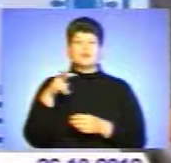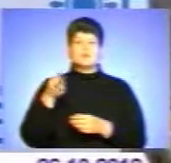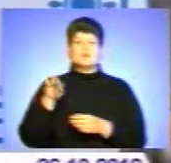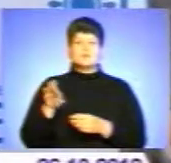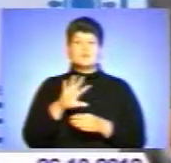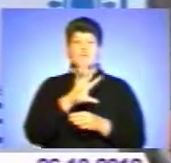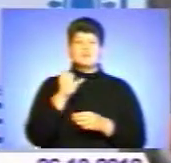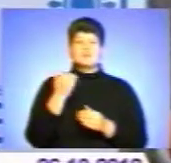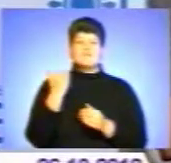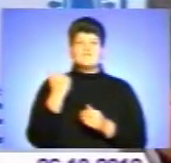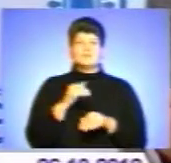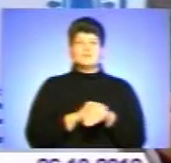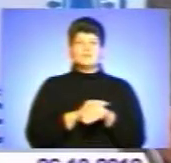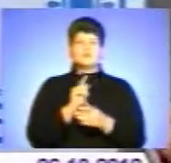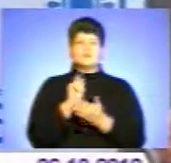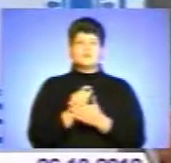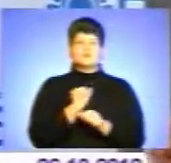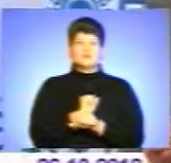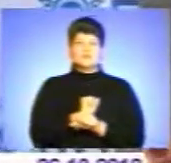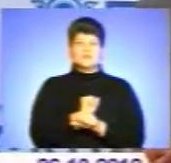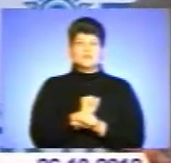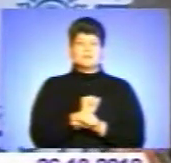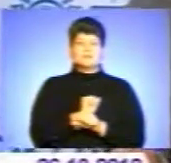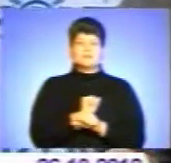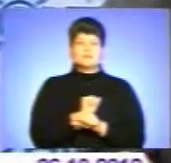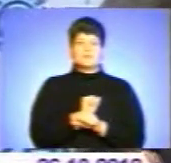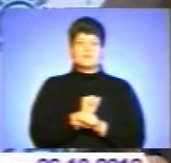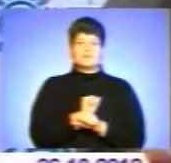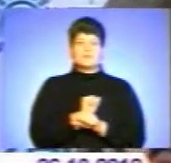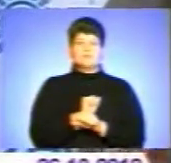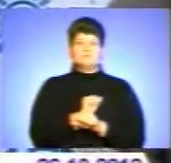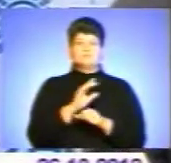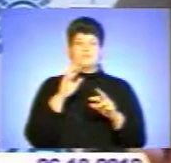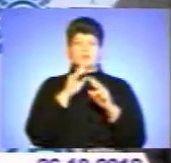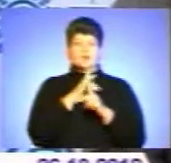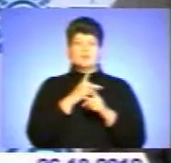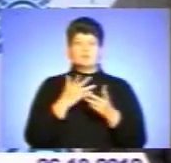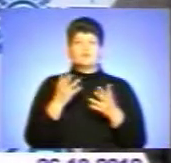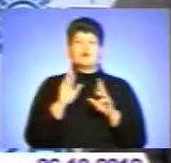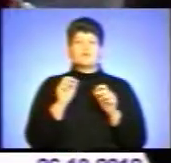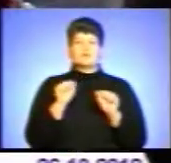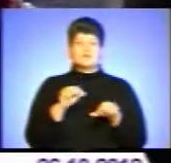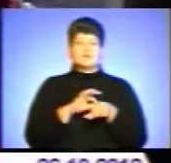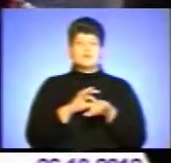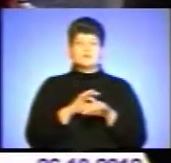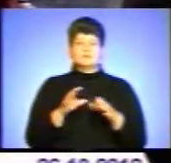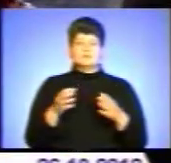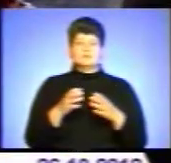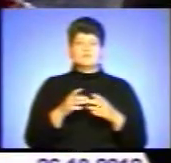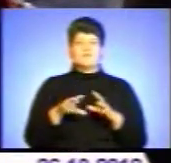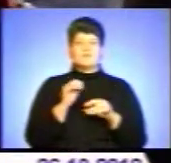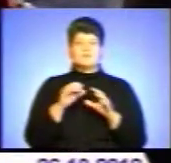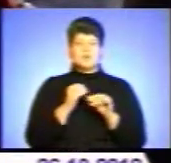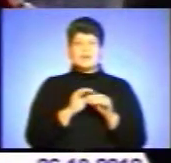вся ваша благодійність повинна припинитися. Він каже, що вони дуже неадекватно всі відреагували, яким чином ми можемо тоді кампанію проводити. Найменш поширеним